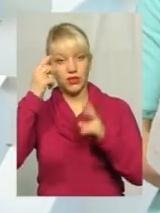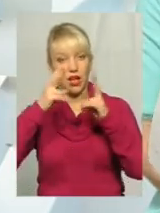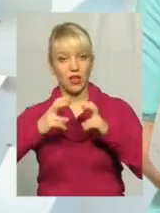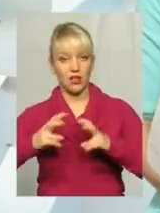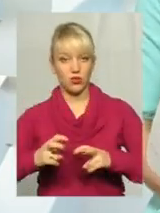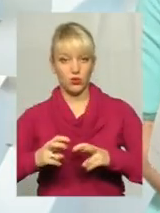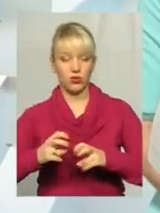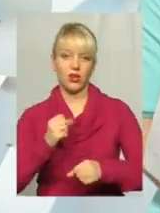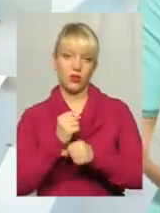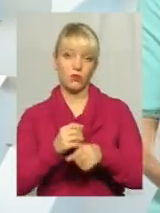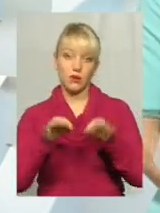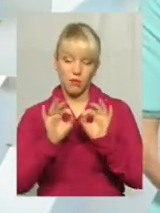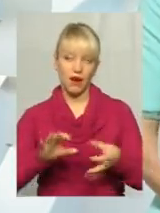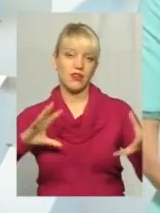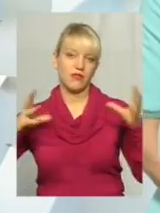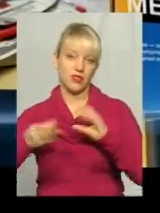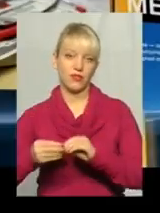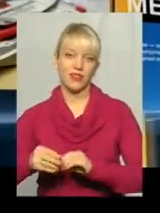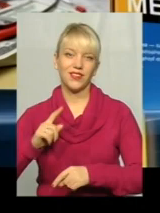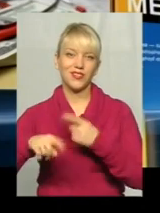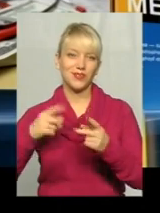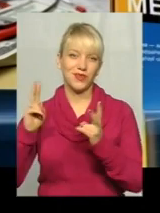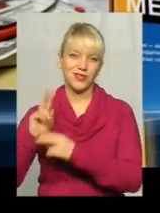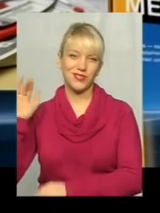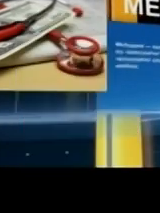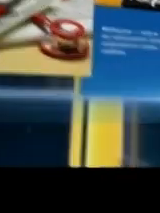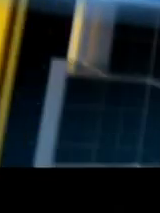аналізуйте, робіть правильні висновки. До побачення.